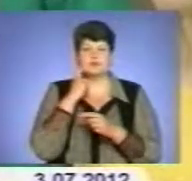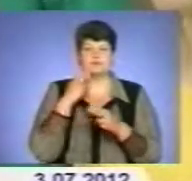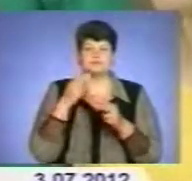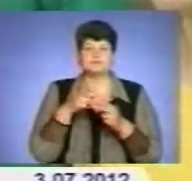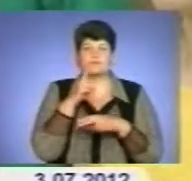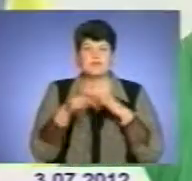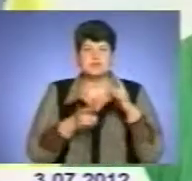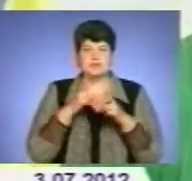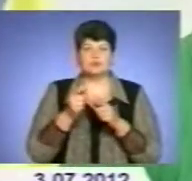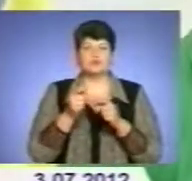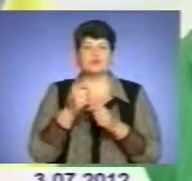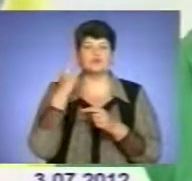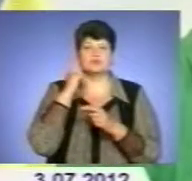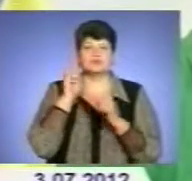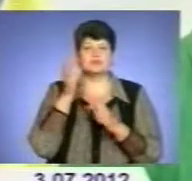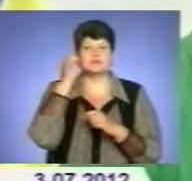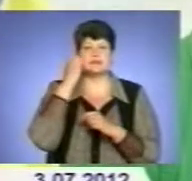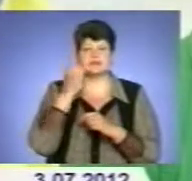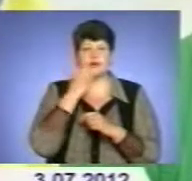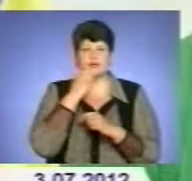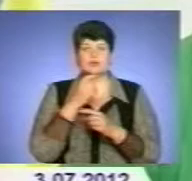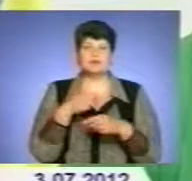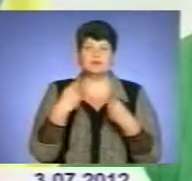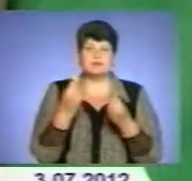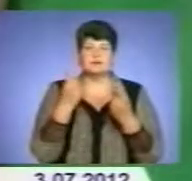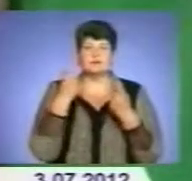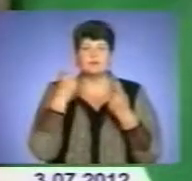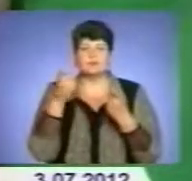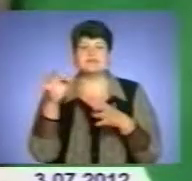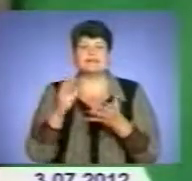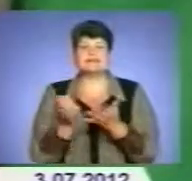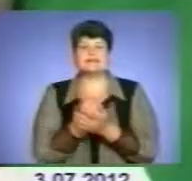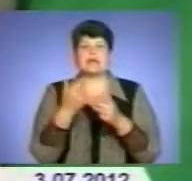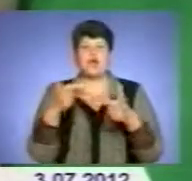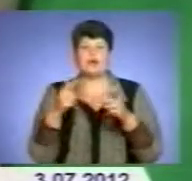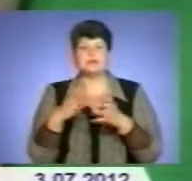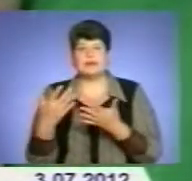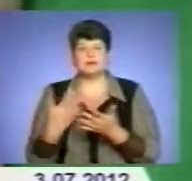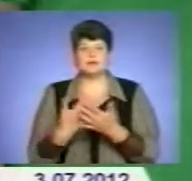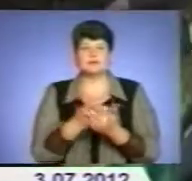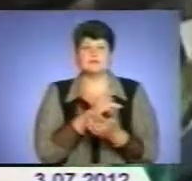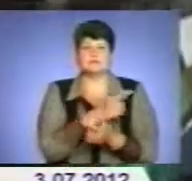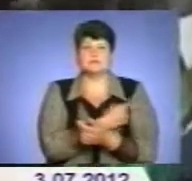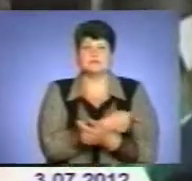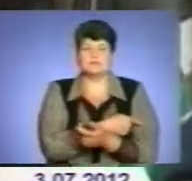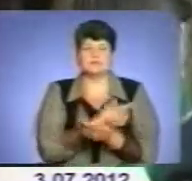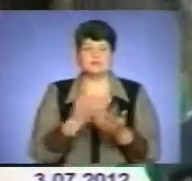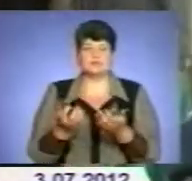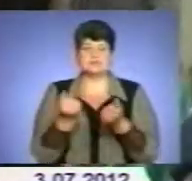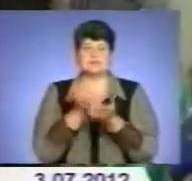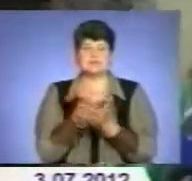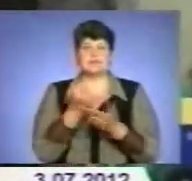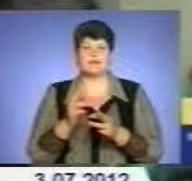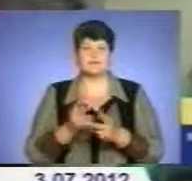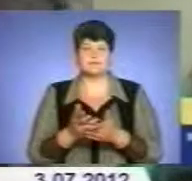іноземці цікавились, як знайти стадіон, готель, місця відпочинку. Та іноді волонтери чули і незвичайні звернення. З самого початку,